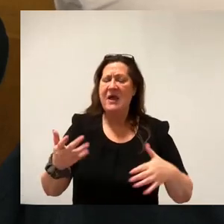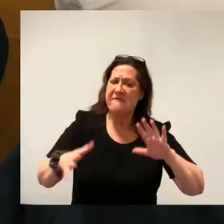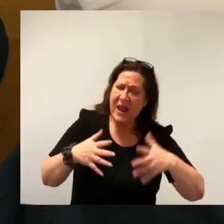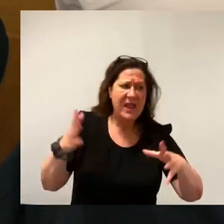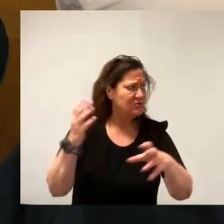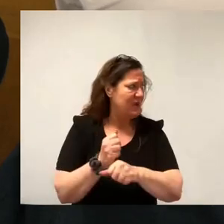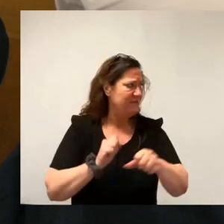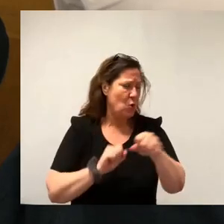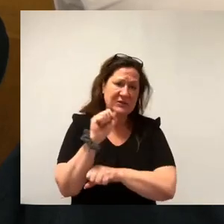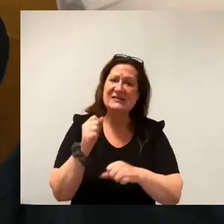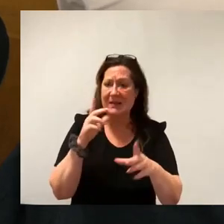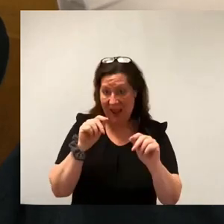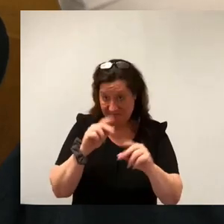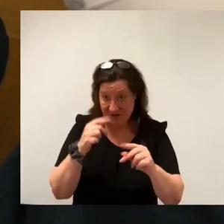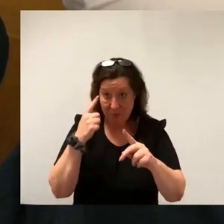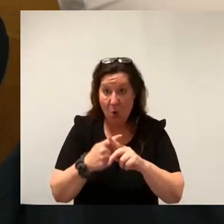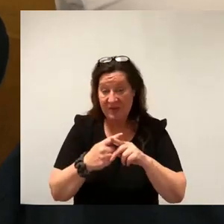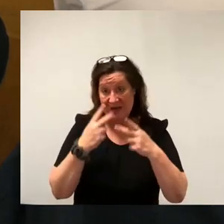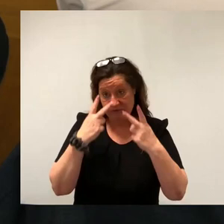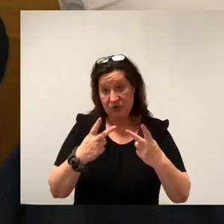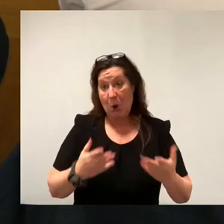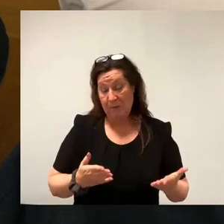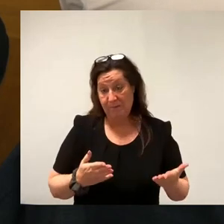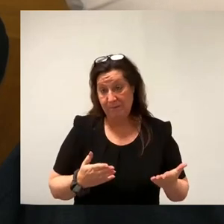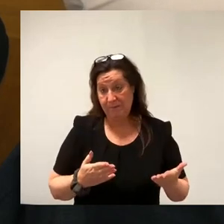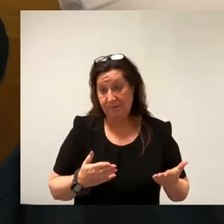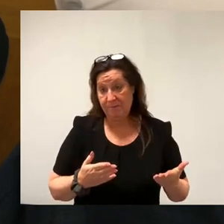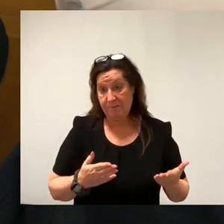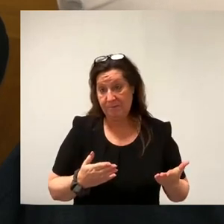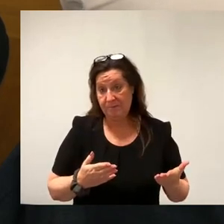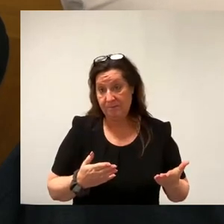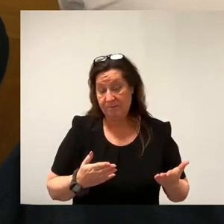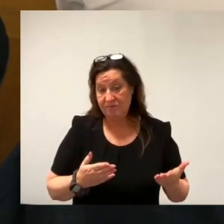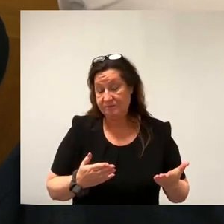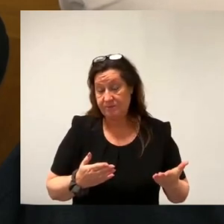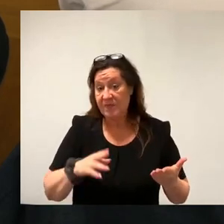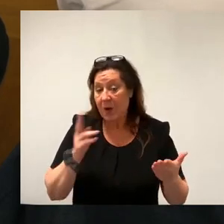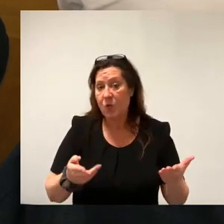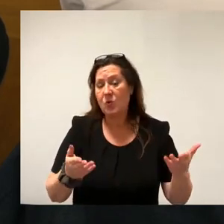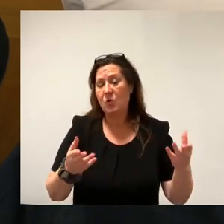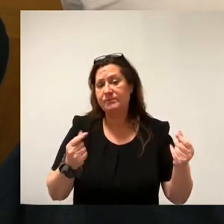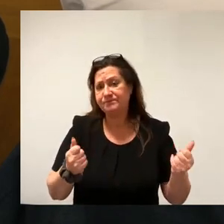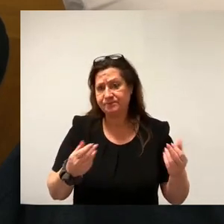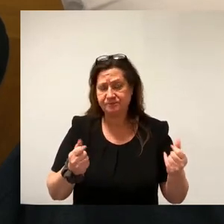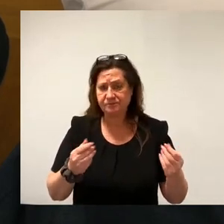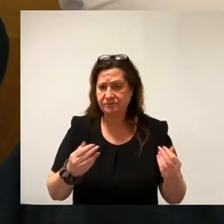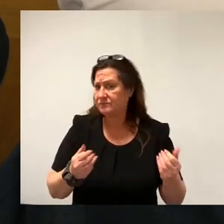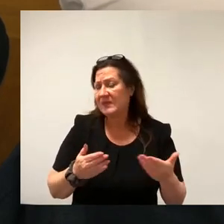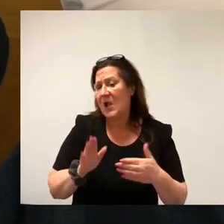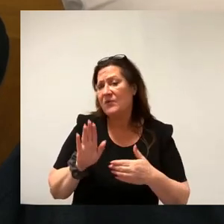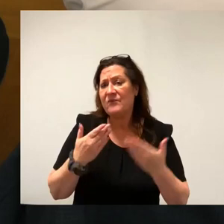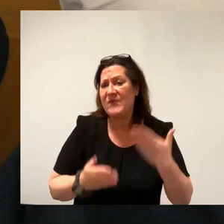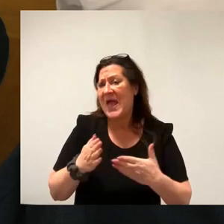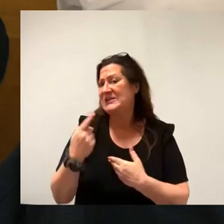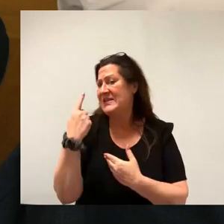positiver drauf schauen und zwar auch mit Ihrer Hingabe zu diesem Thema. Was die